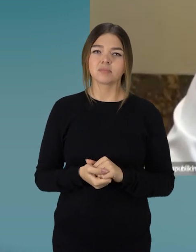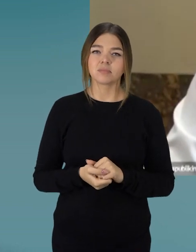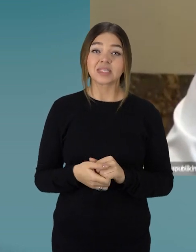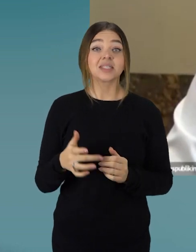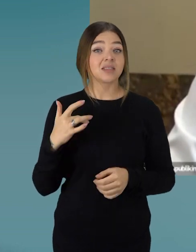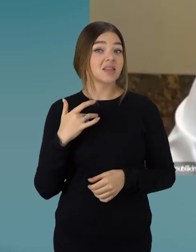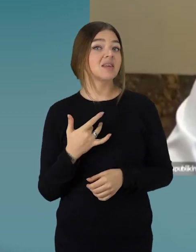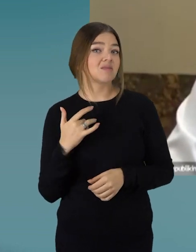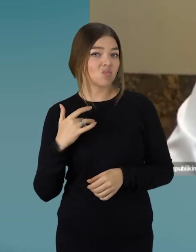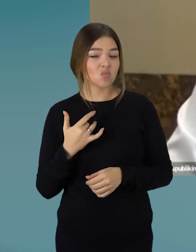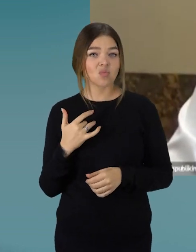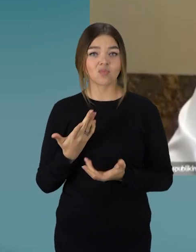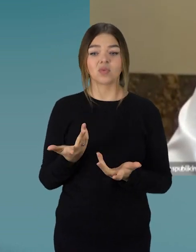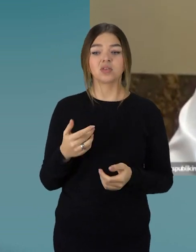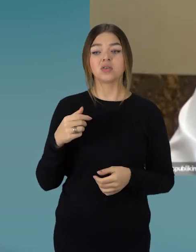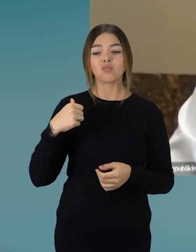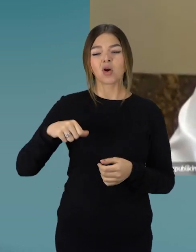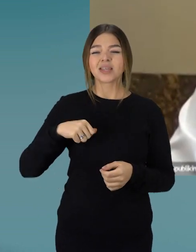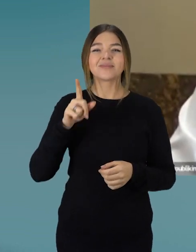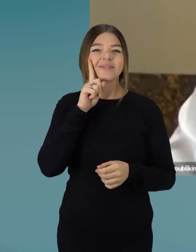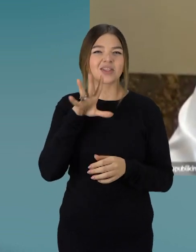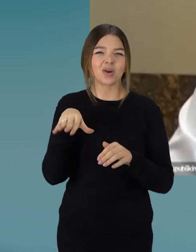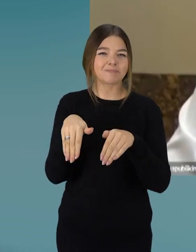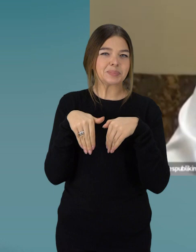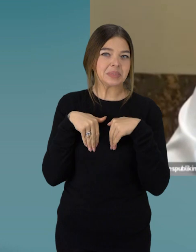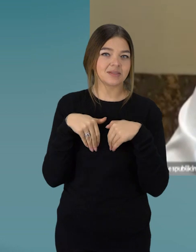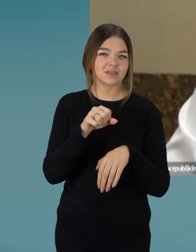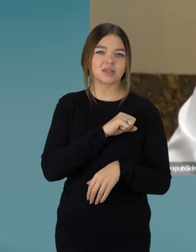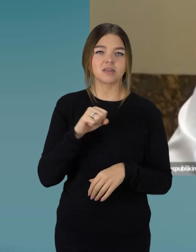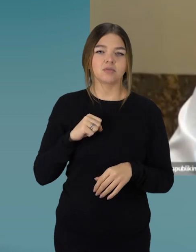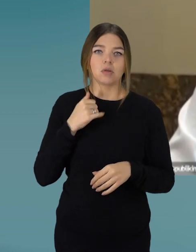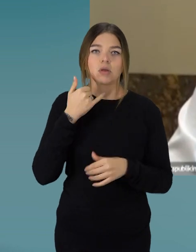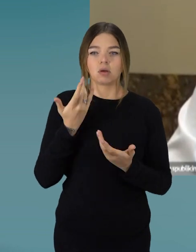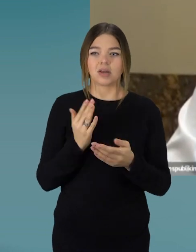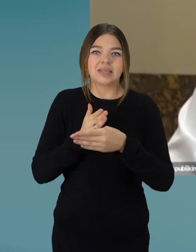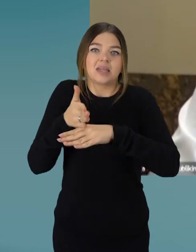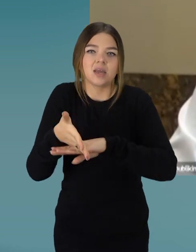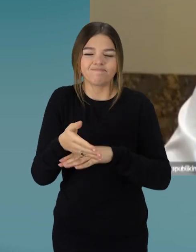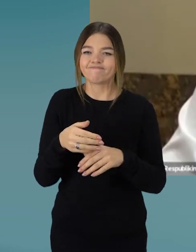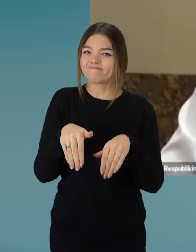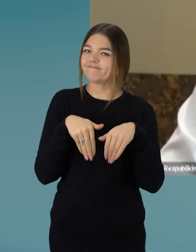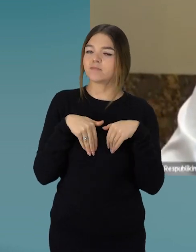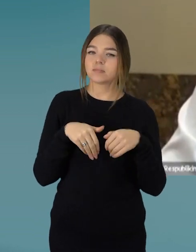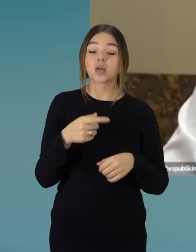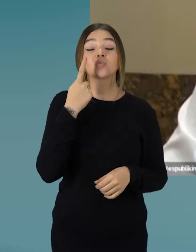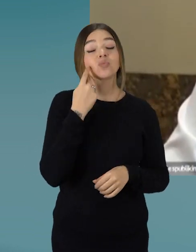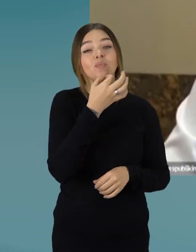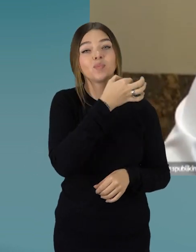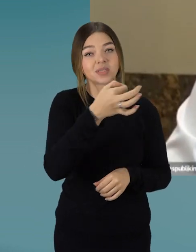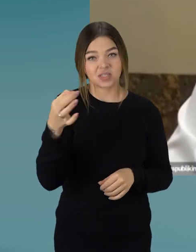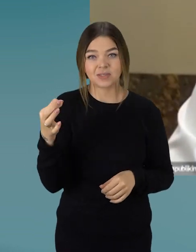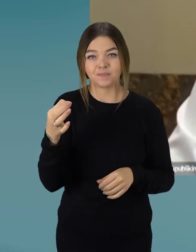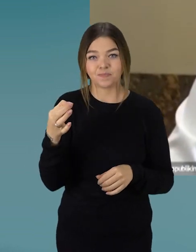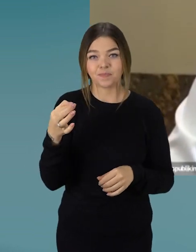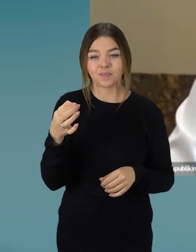nerimas ir pacientai galbūt nesikreipia į medicinos, į savo gydytojus. Čia aš norėčiau pasakyti